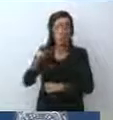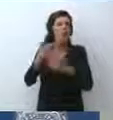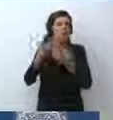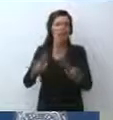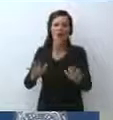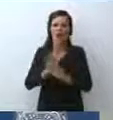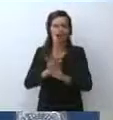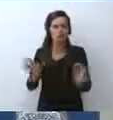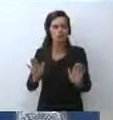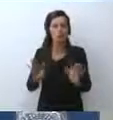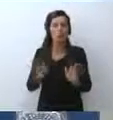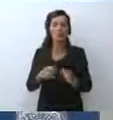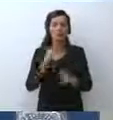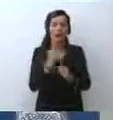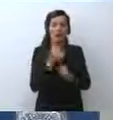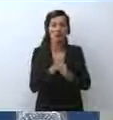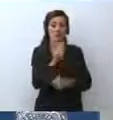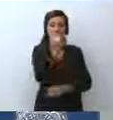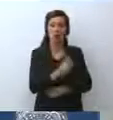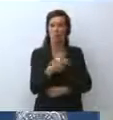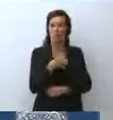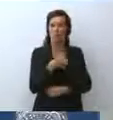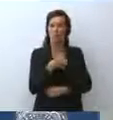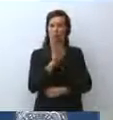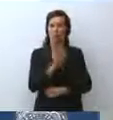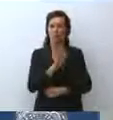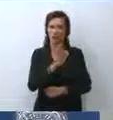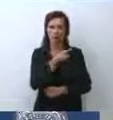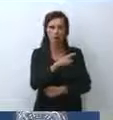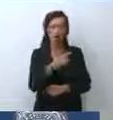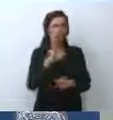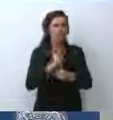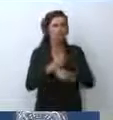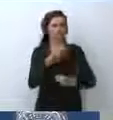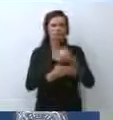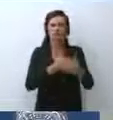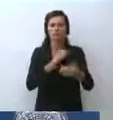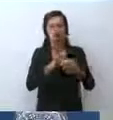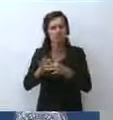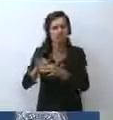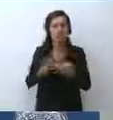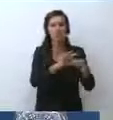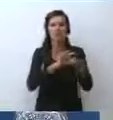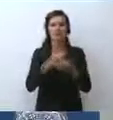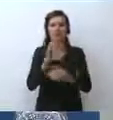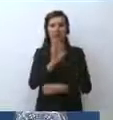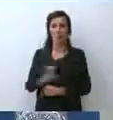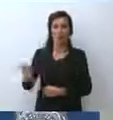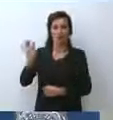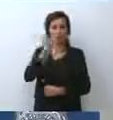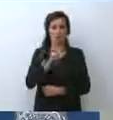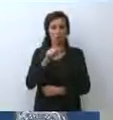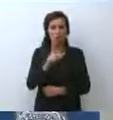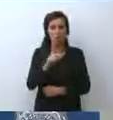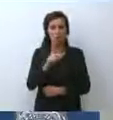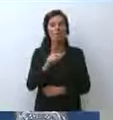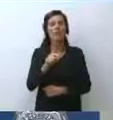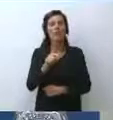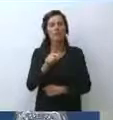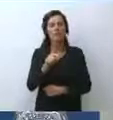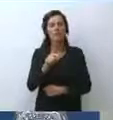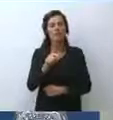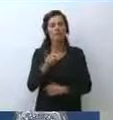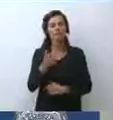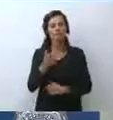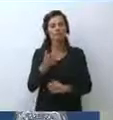Il lavoro del Commissario Figliuolo procede in maniera molto positiva, in stretta sinergia con le Regioni e ci porterà nei termini che